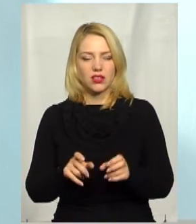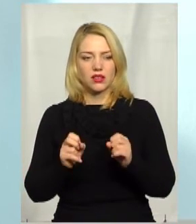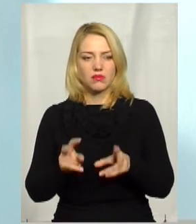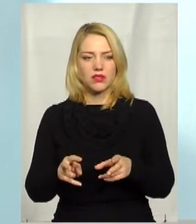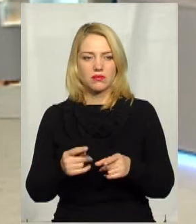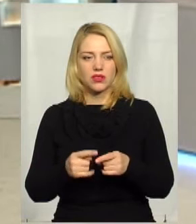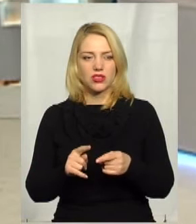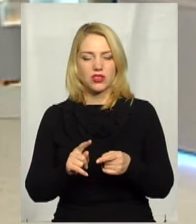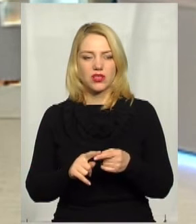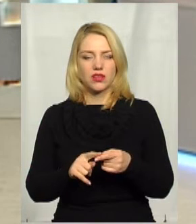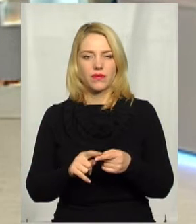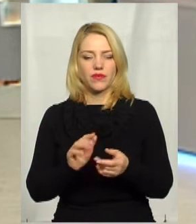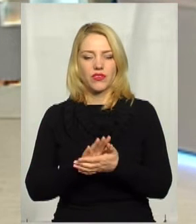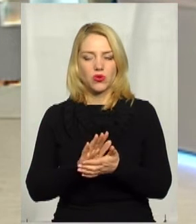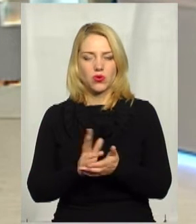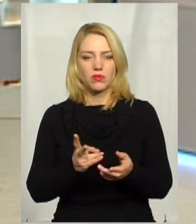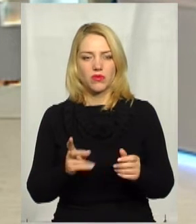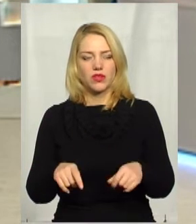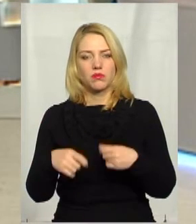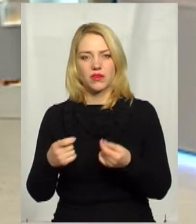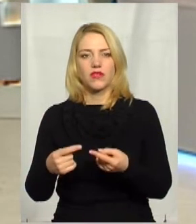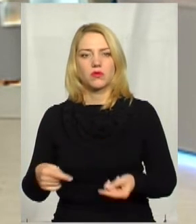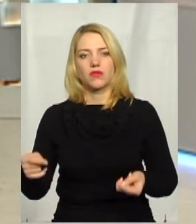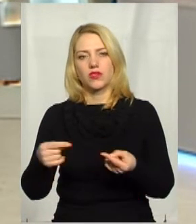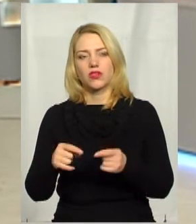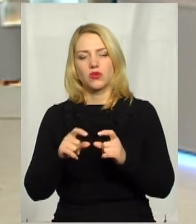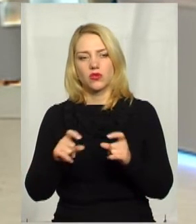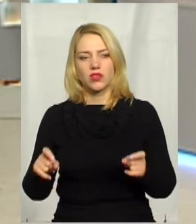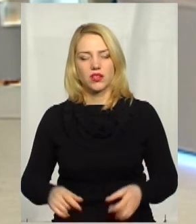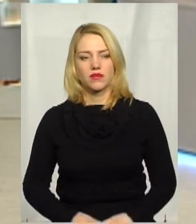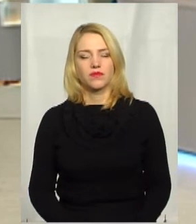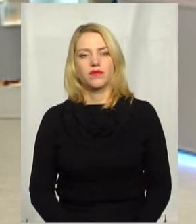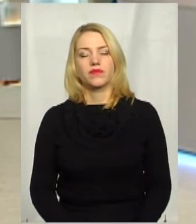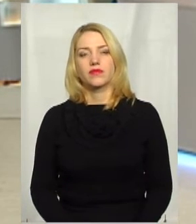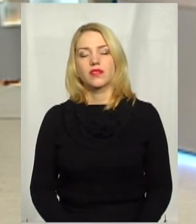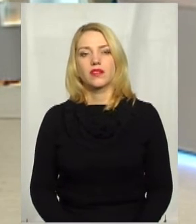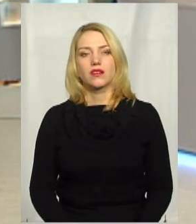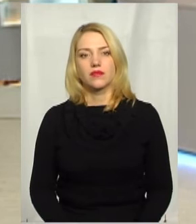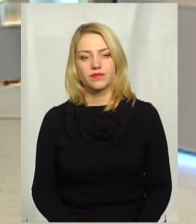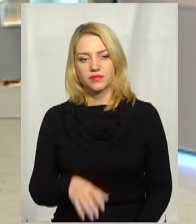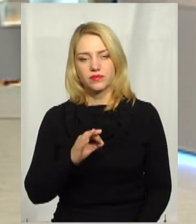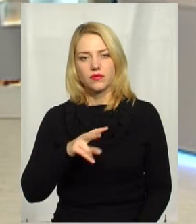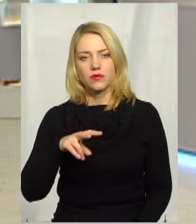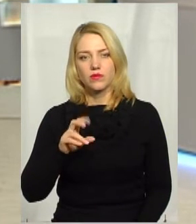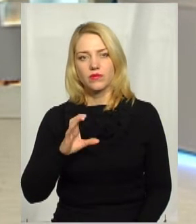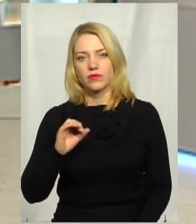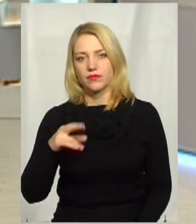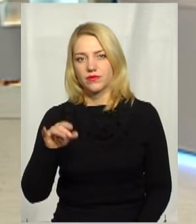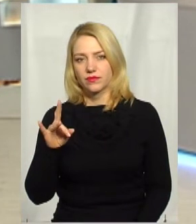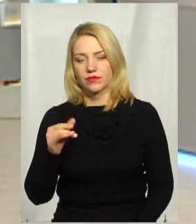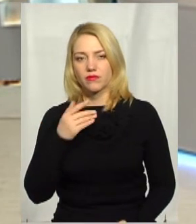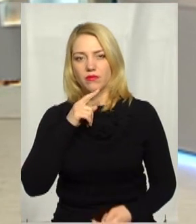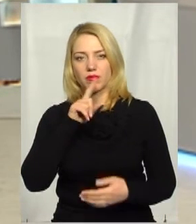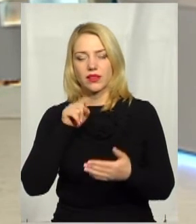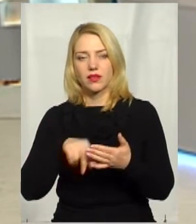відходи передавати відповідним організаціям. Пане Олександре, запитання до